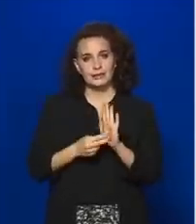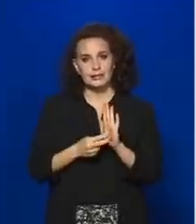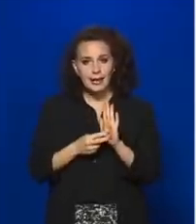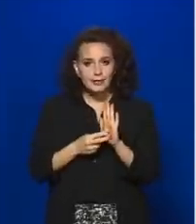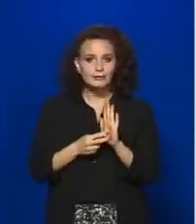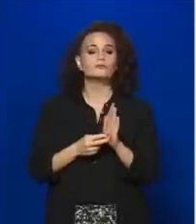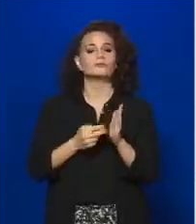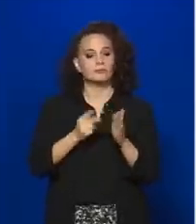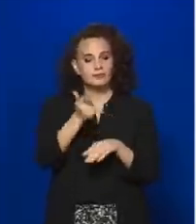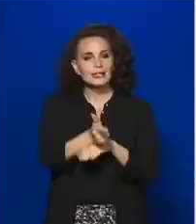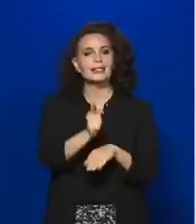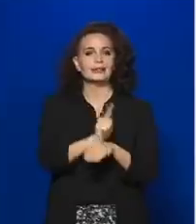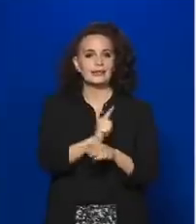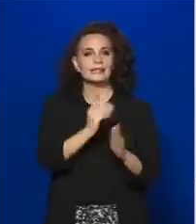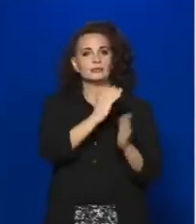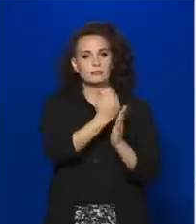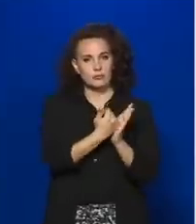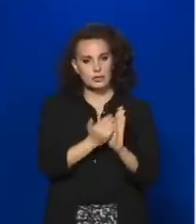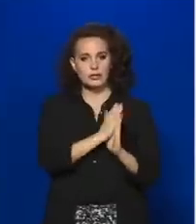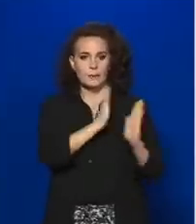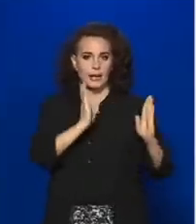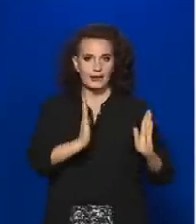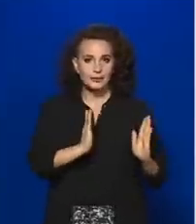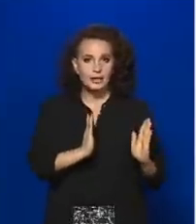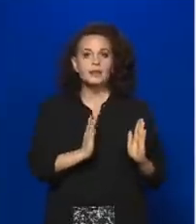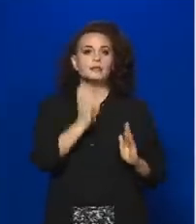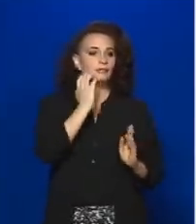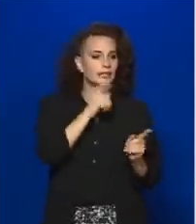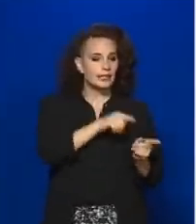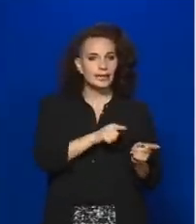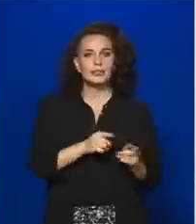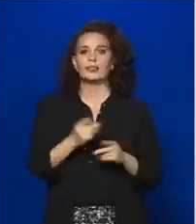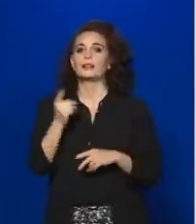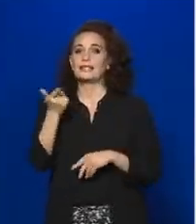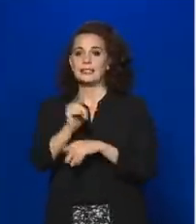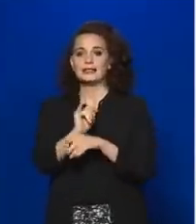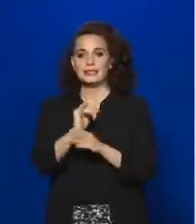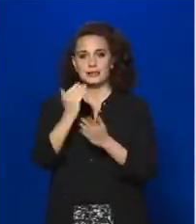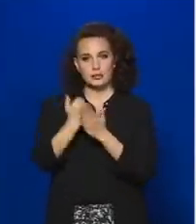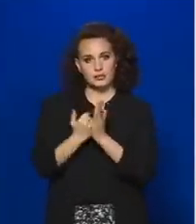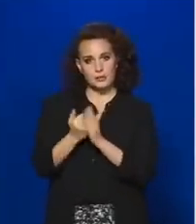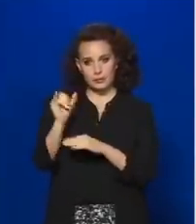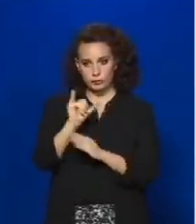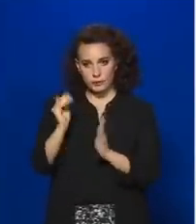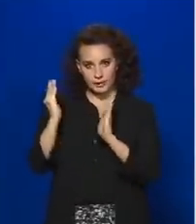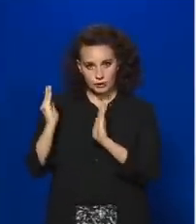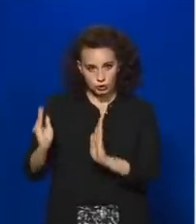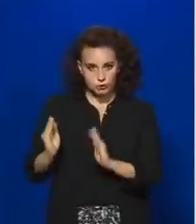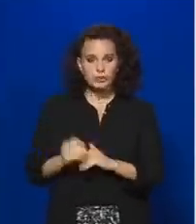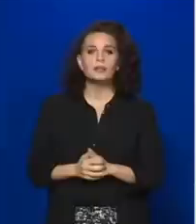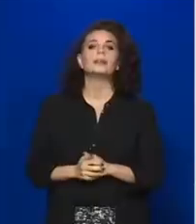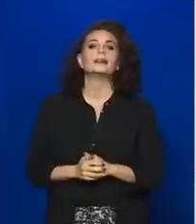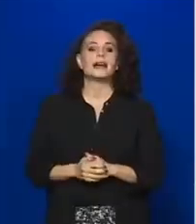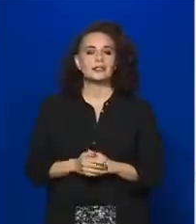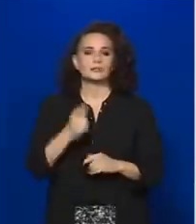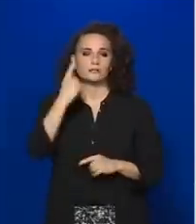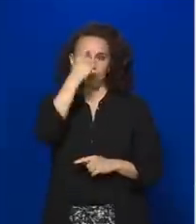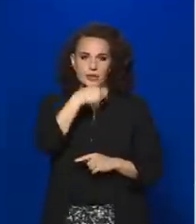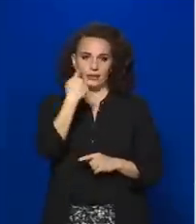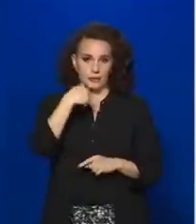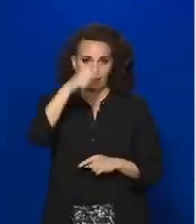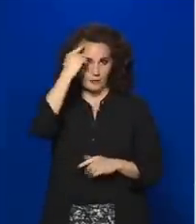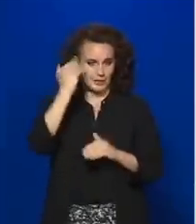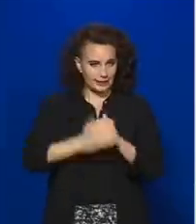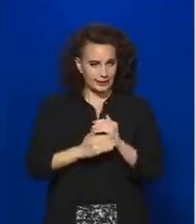szabályokat, két hétre hoztunk szabályokat vidéken, és két hétre hoztunk szabályokat Budapesten is, ezek vasárnap éjfélig hatályban vannak, és